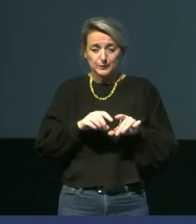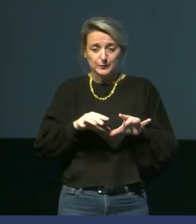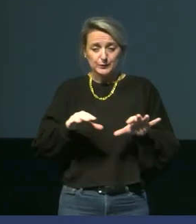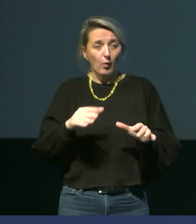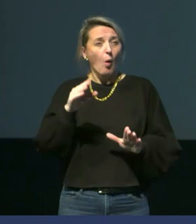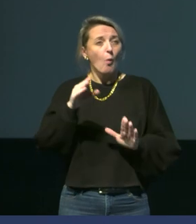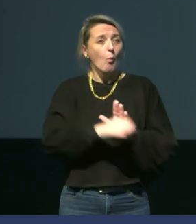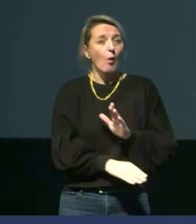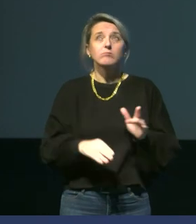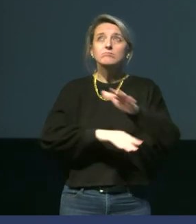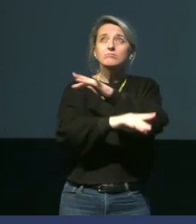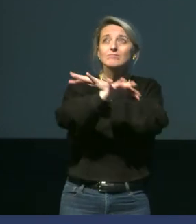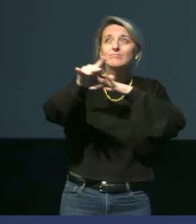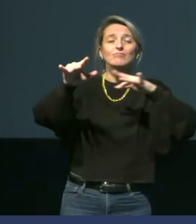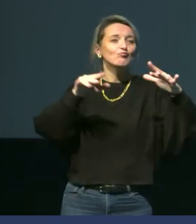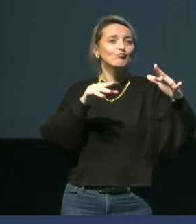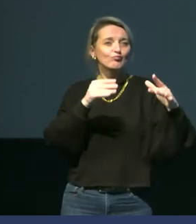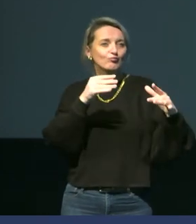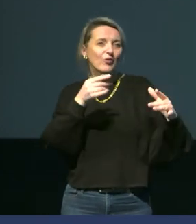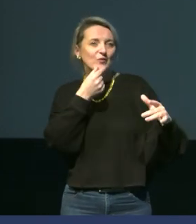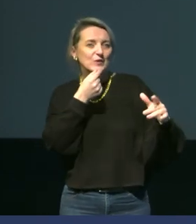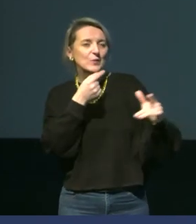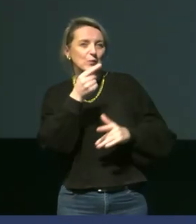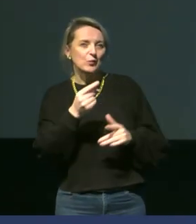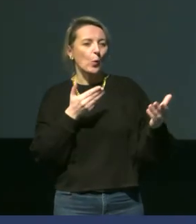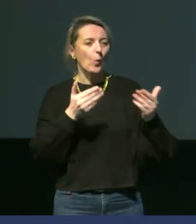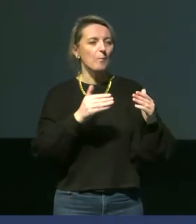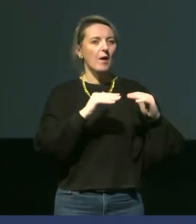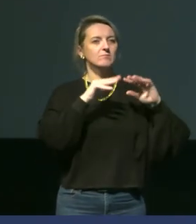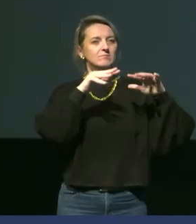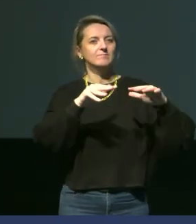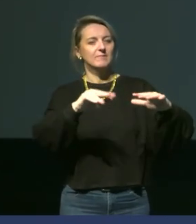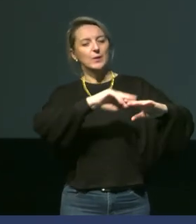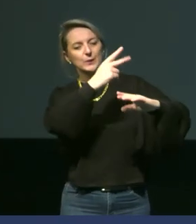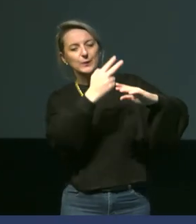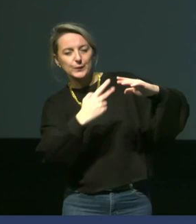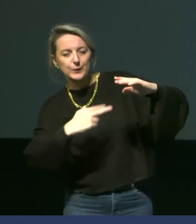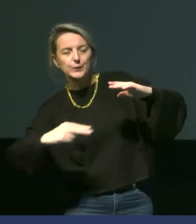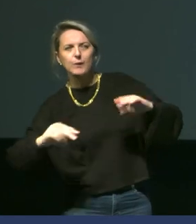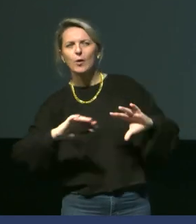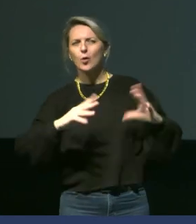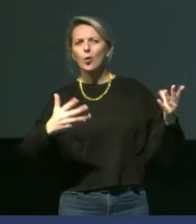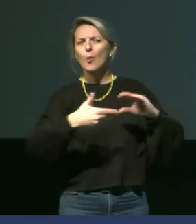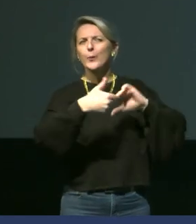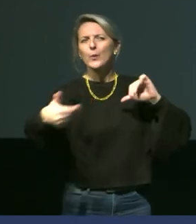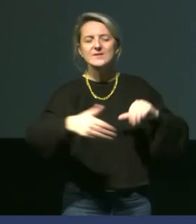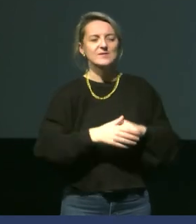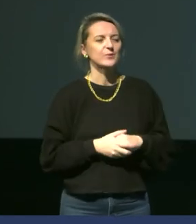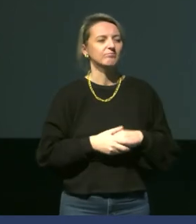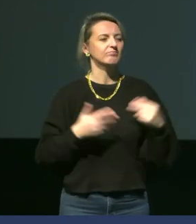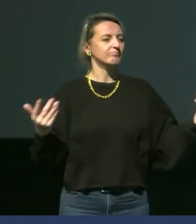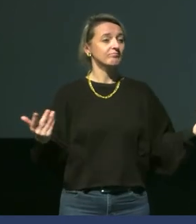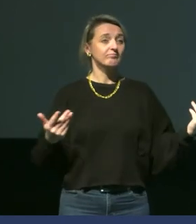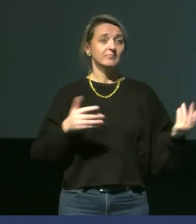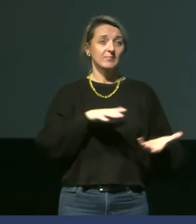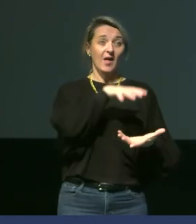beaucoup moins conducteur que le milieu marin. Alors moi, j'ai voulu m'intéresser à savoir comment se fait cette transition-là. Quand les individus reviennent